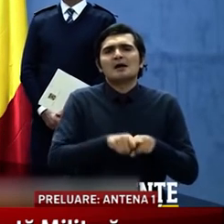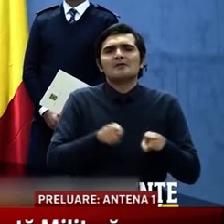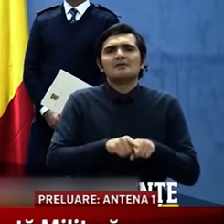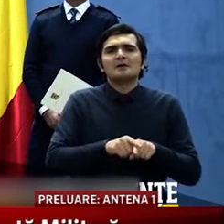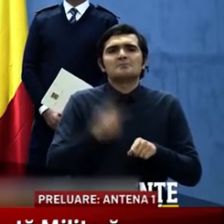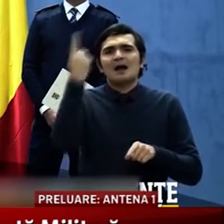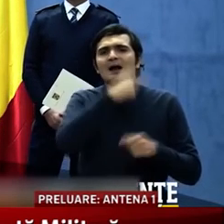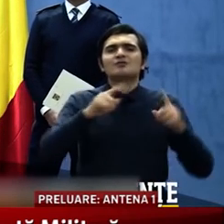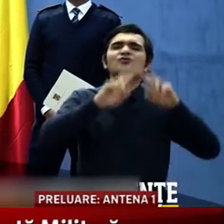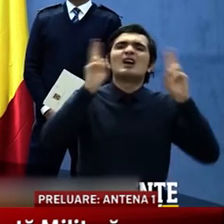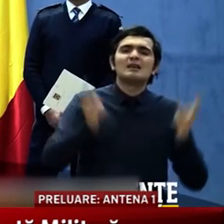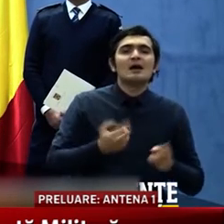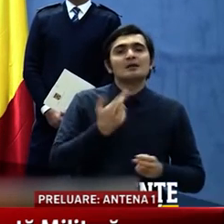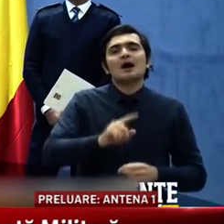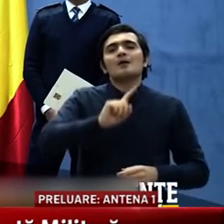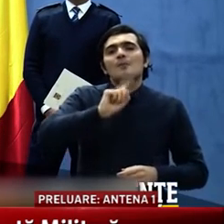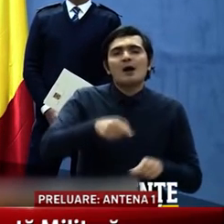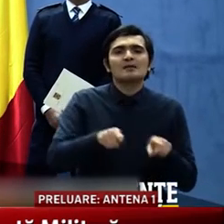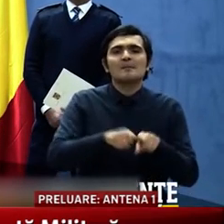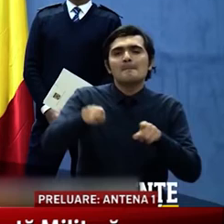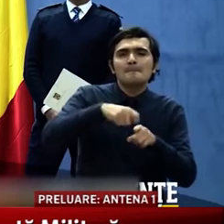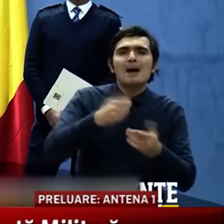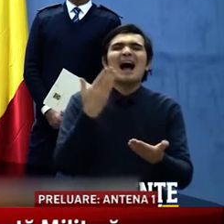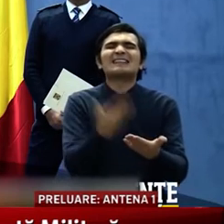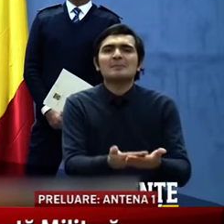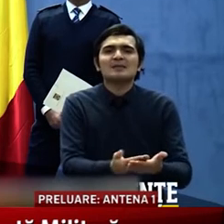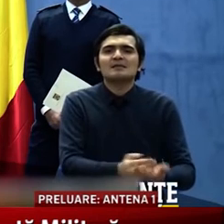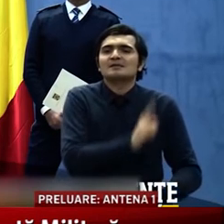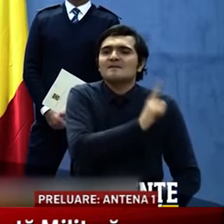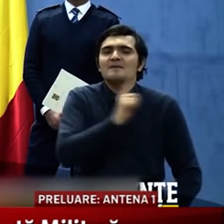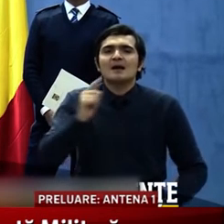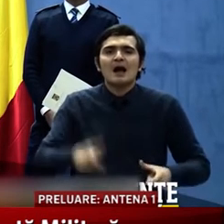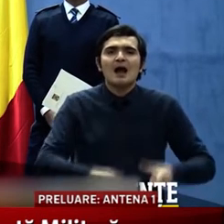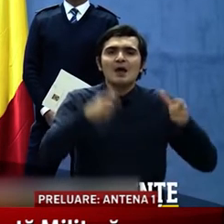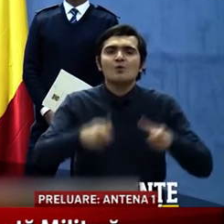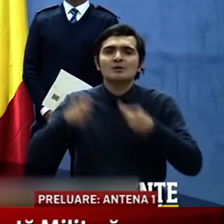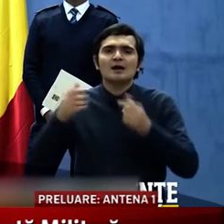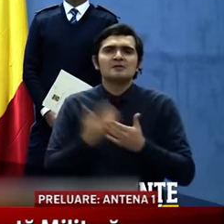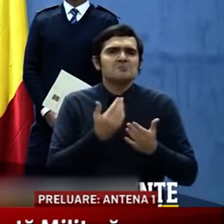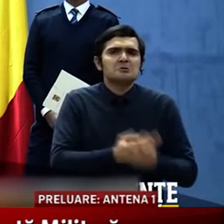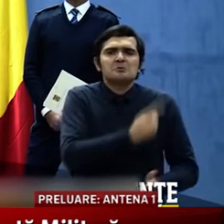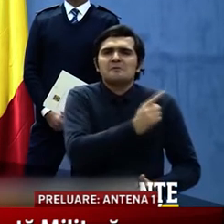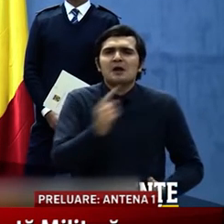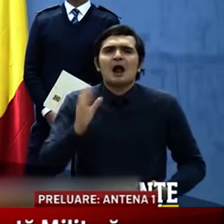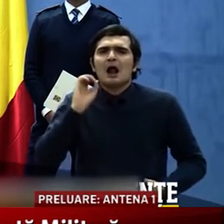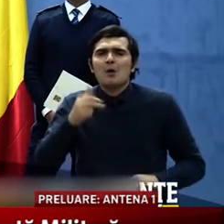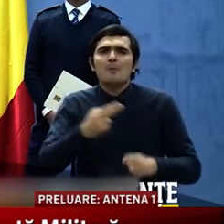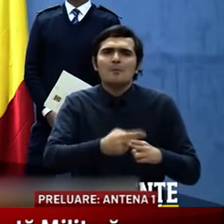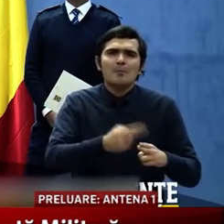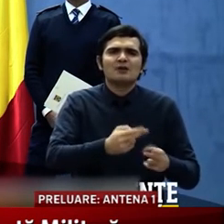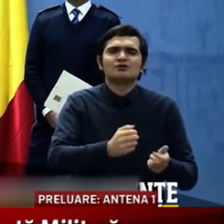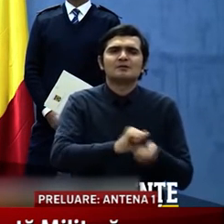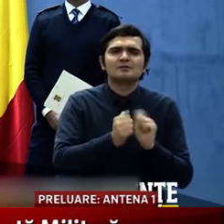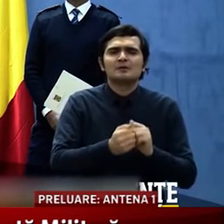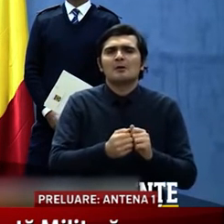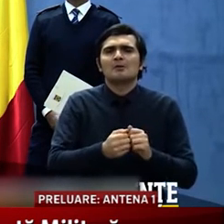bineînțeles poate fi adaptat de fiecare unitate și pentru fiecare individ și fiecare pacient care se află în